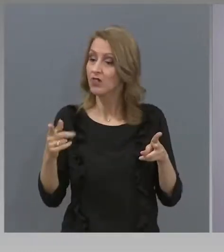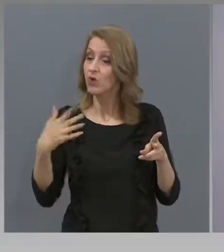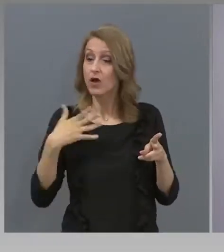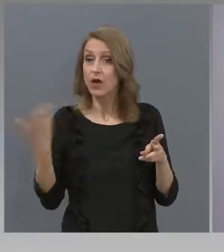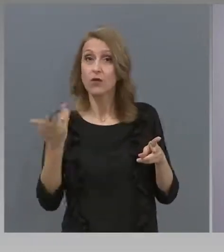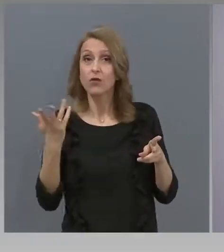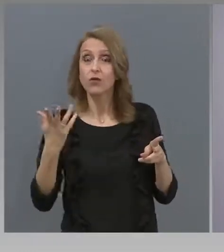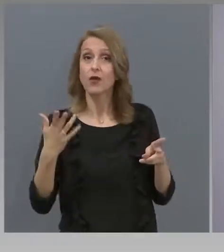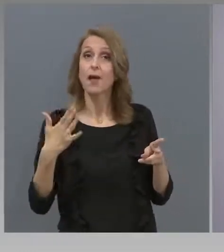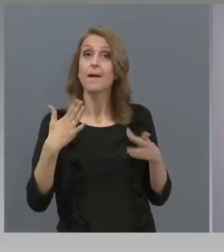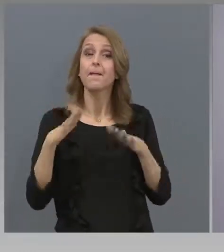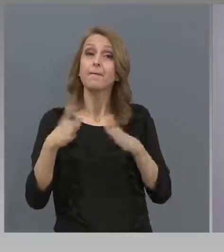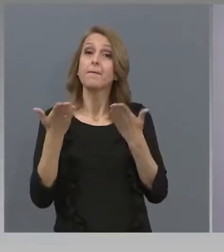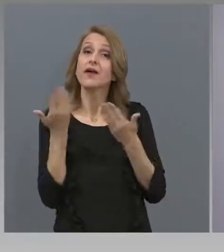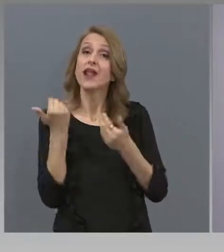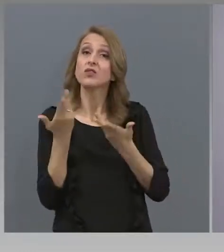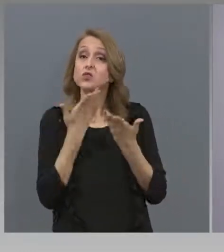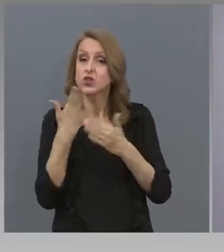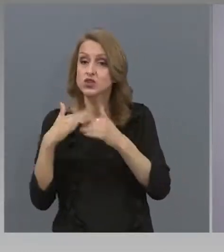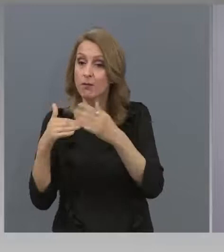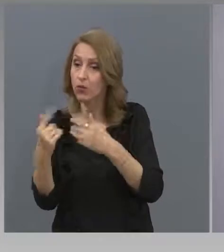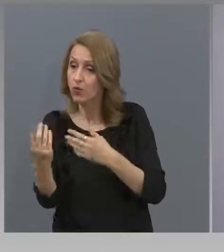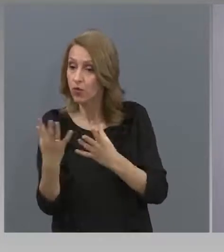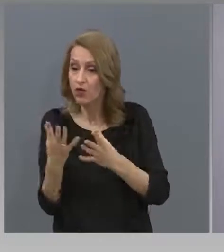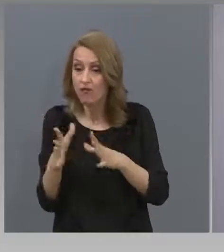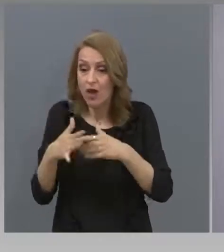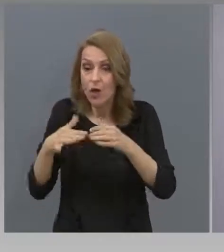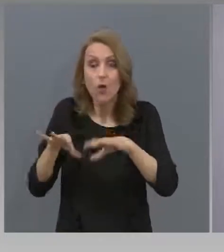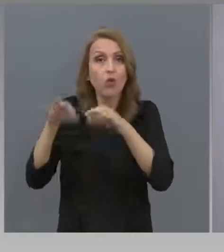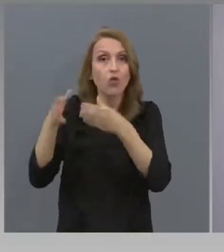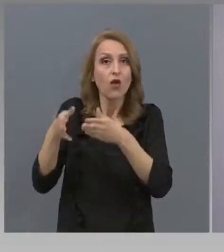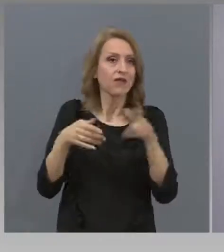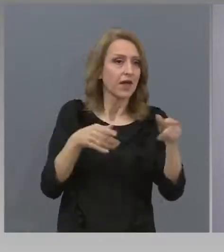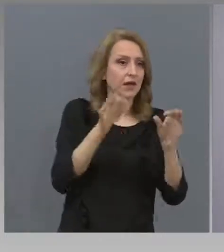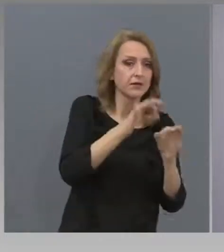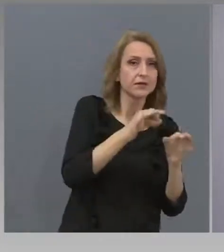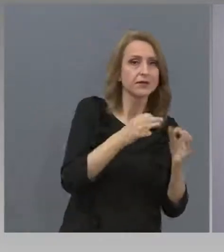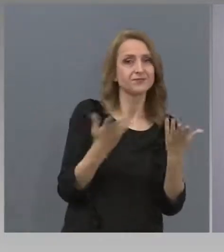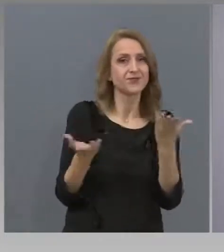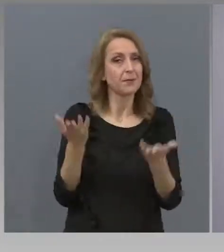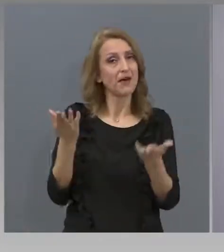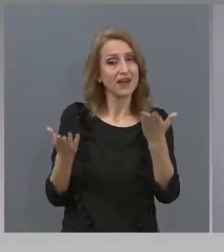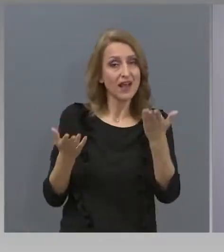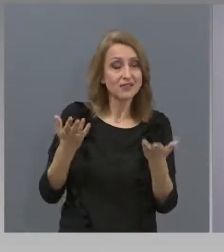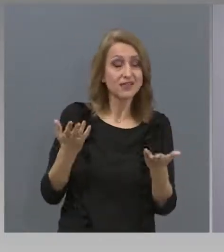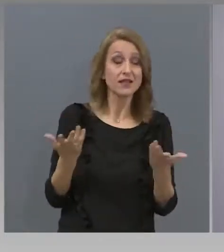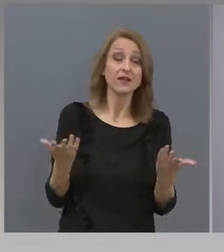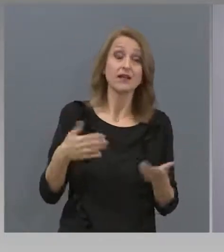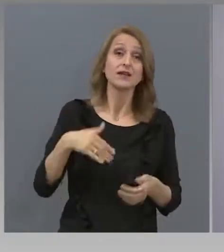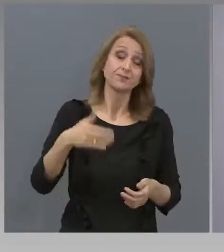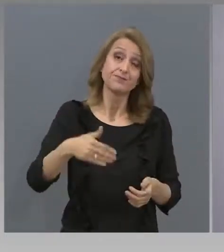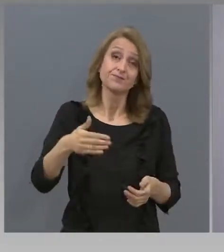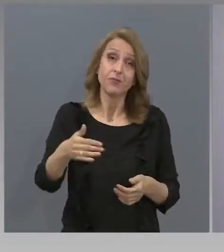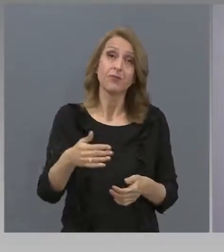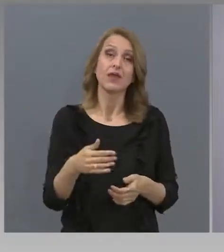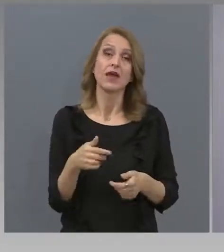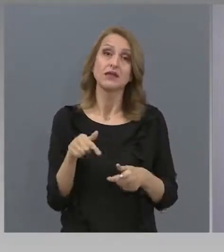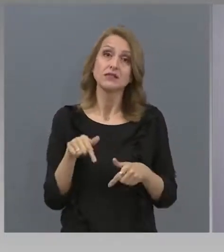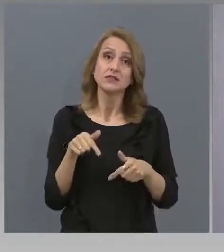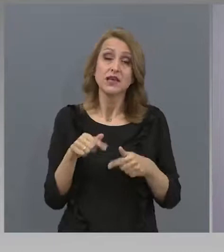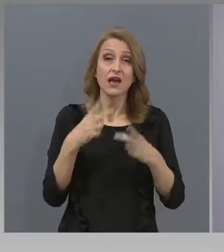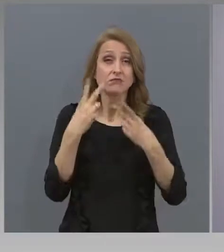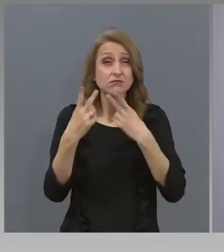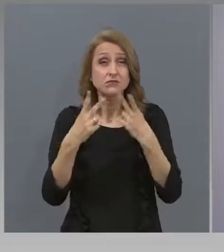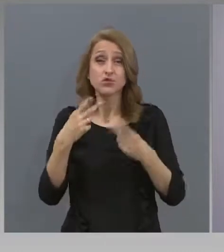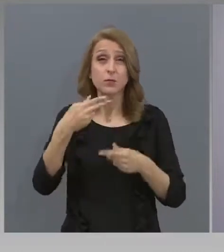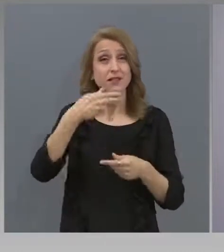подготовка, и тези, които не са били опланати, тъй като предполагам, че следващите месеца и това ще бъде тема, законопроекта за изменение на поне